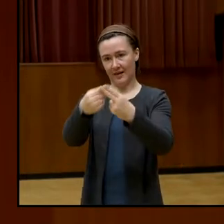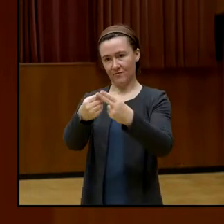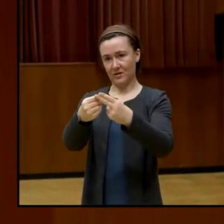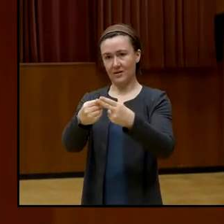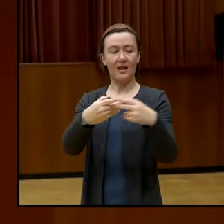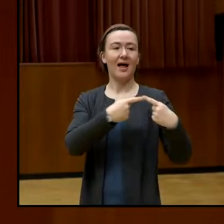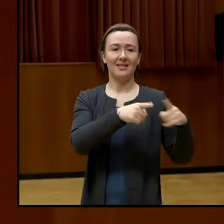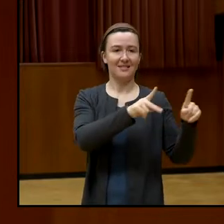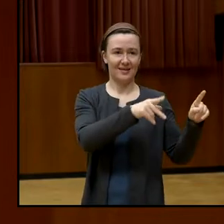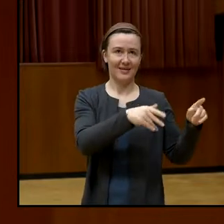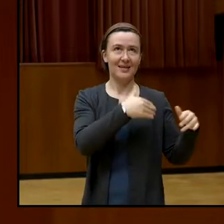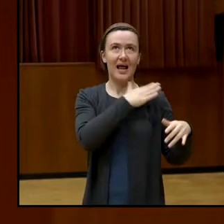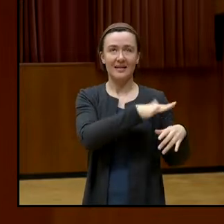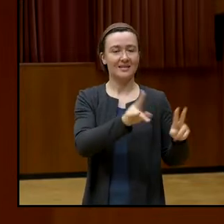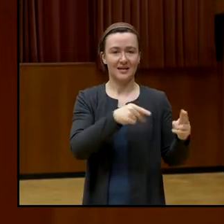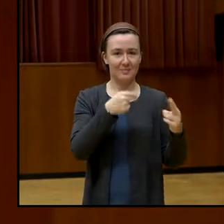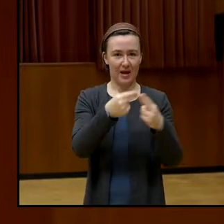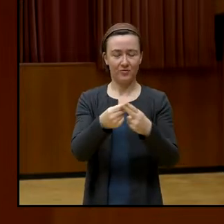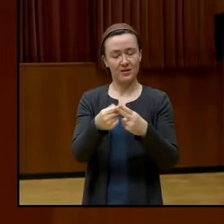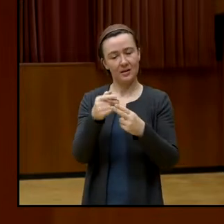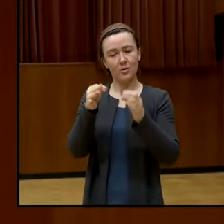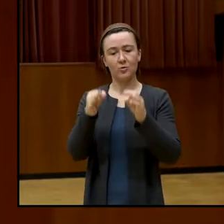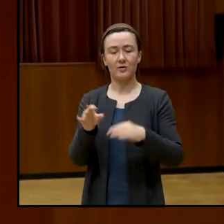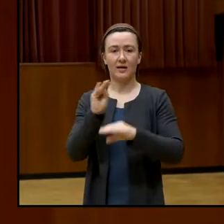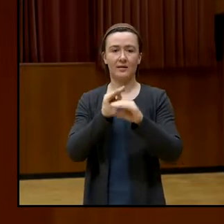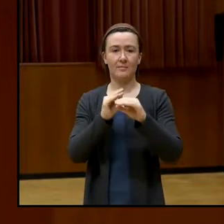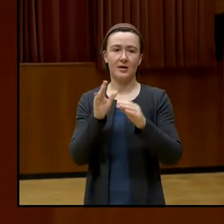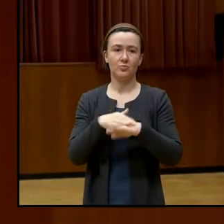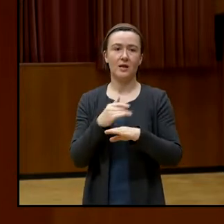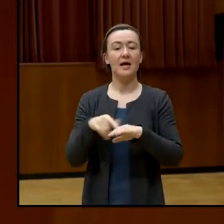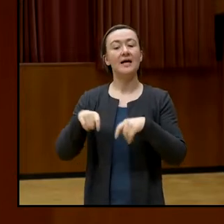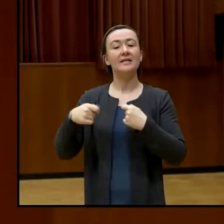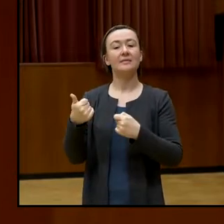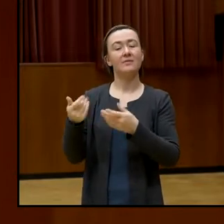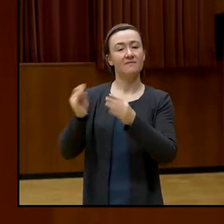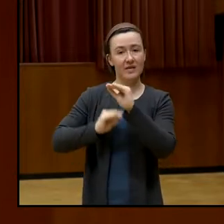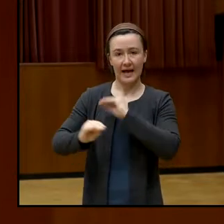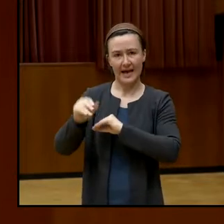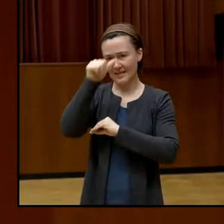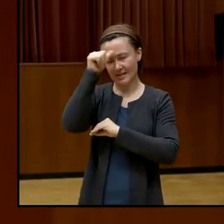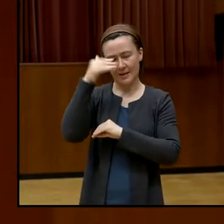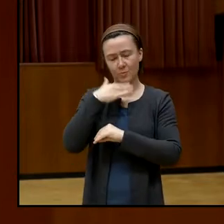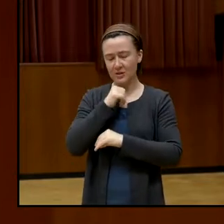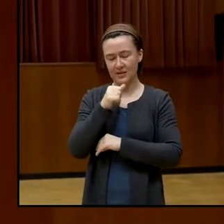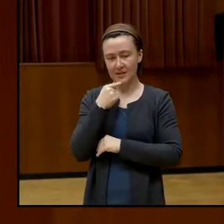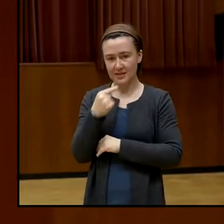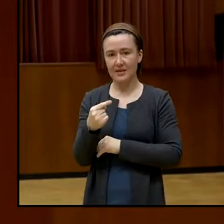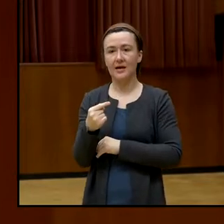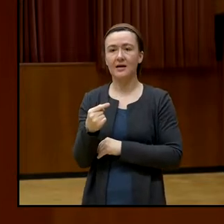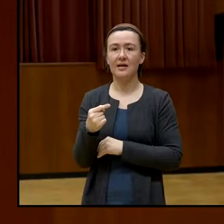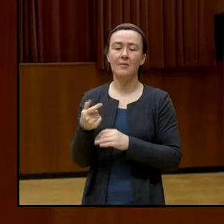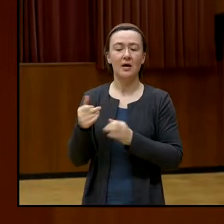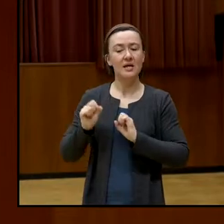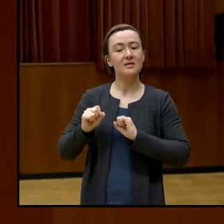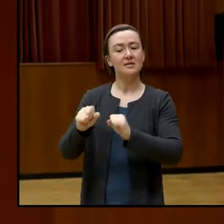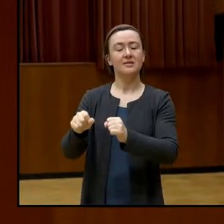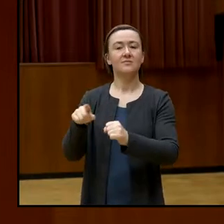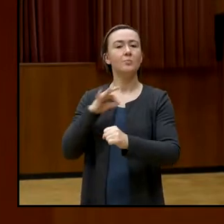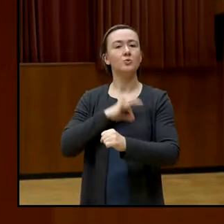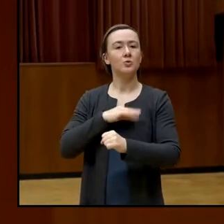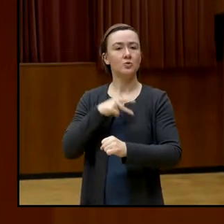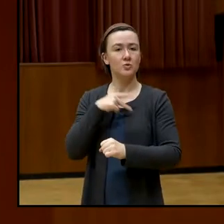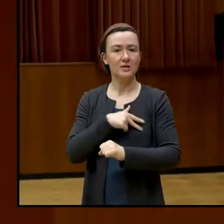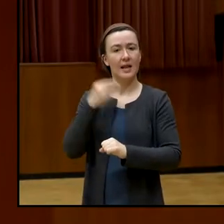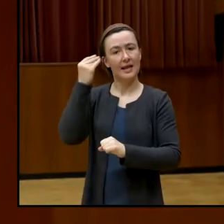dazu ein konkretes Beispiel. Es gibt einen Verein, den ich jetzt nicht namentlich nennen möchte, aber es gibt eine Initiative, die ein psychosoziales Lernprojekt ist, die sich mit Schulen